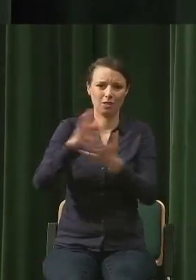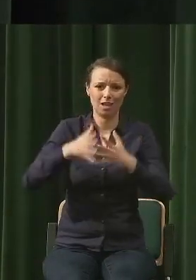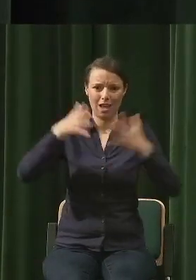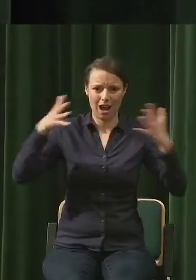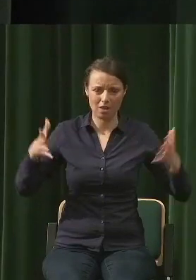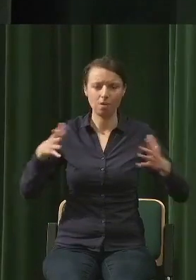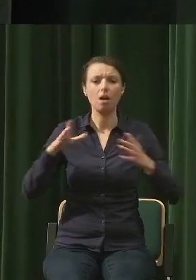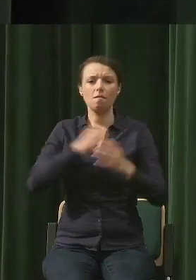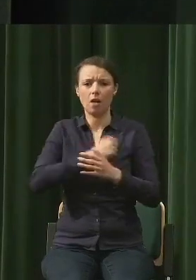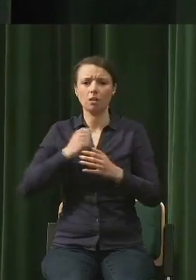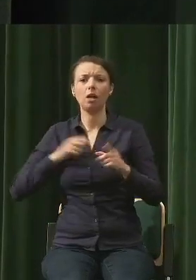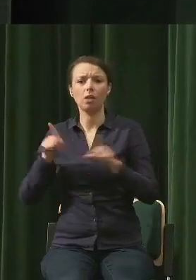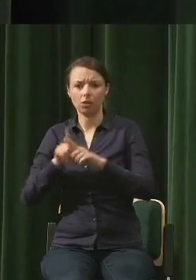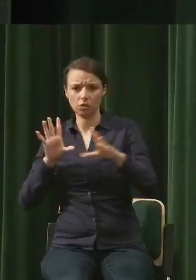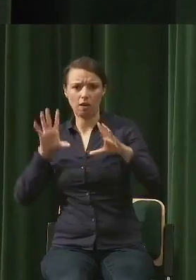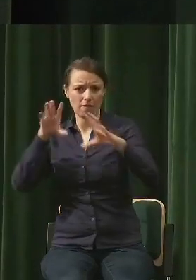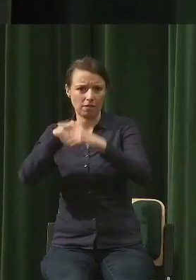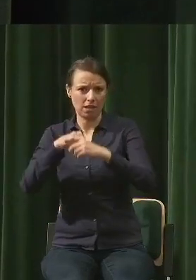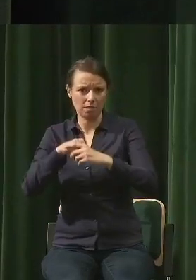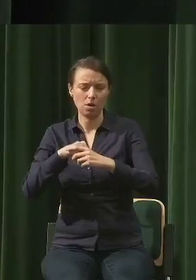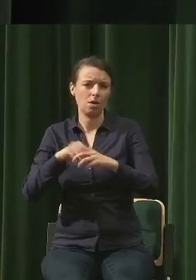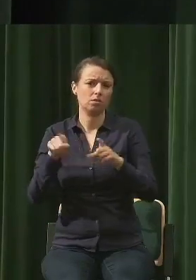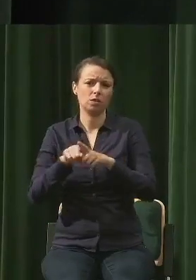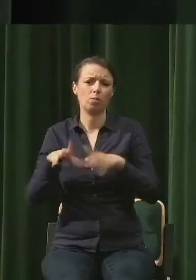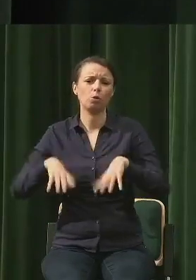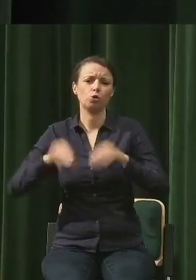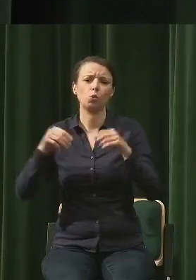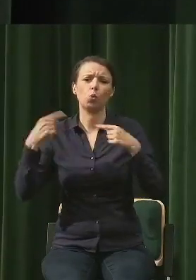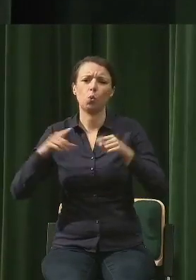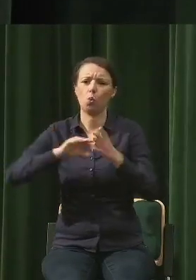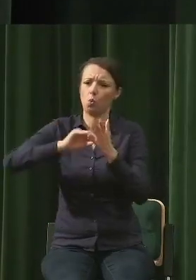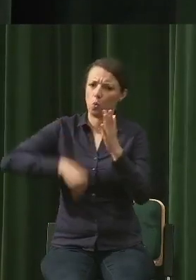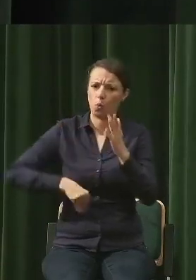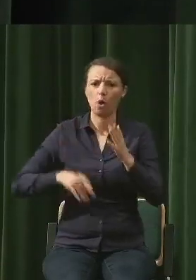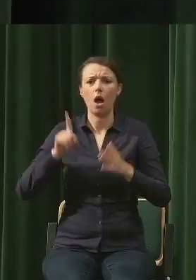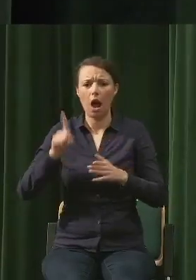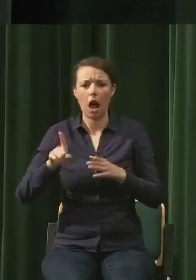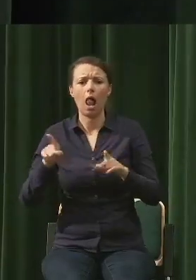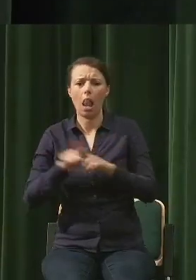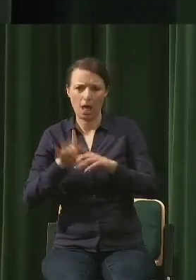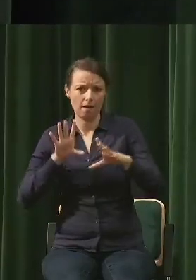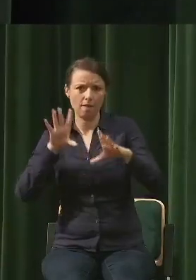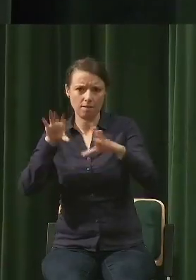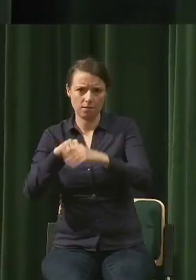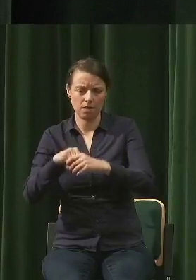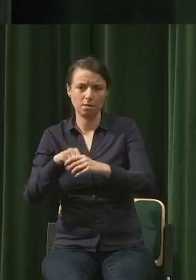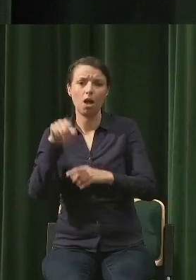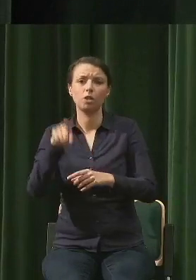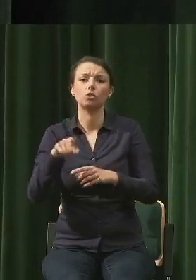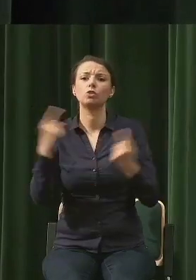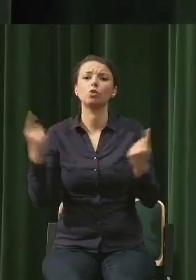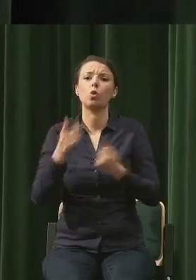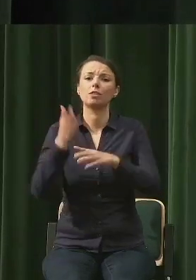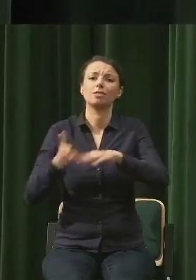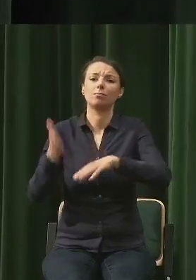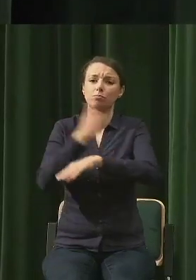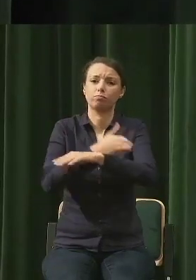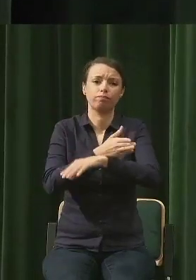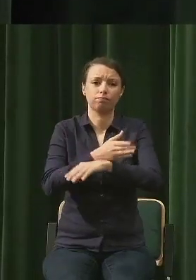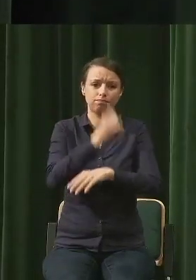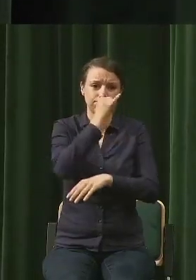akurat nie sygnowała tej deklaracji. Właśnie która mówi, że powrotu do stanu sprzed nie ma, że trzeba właśnie wymyślić nowy model